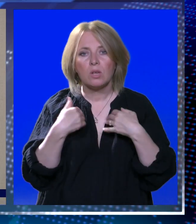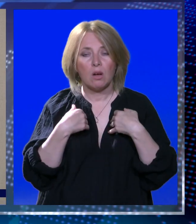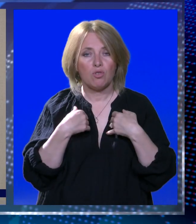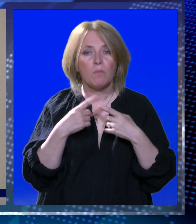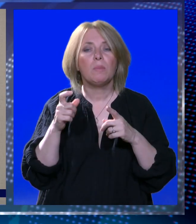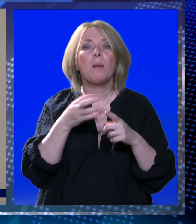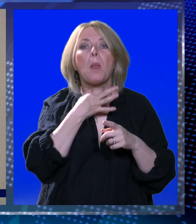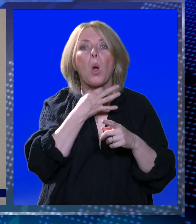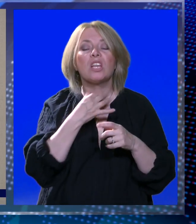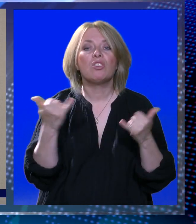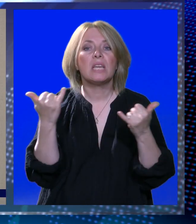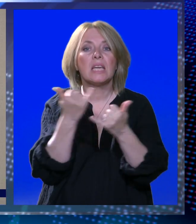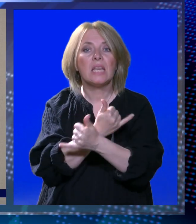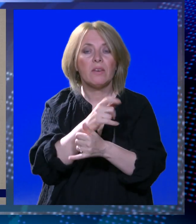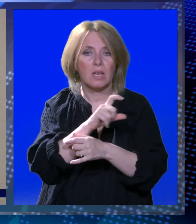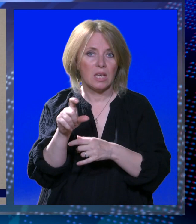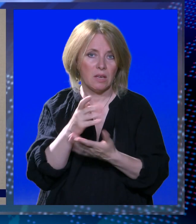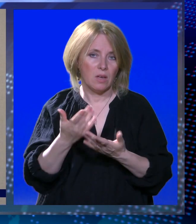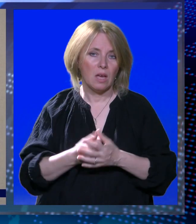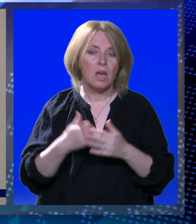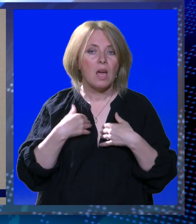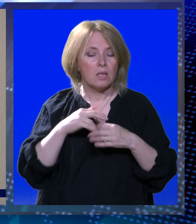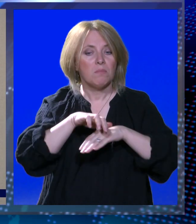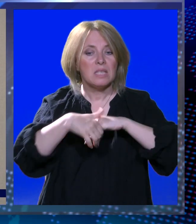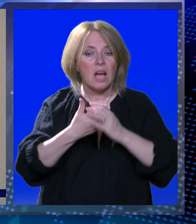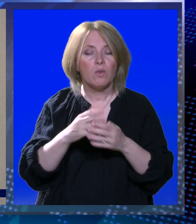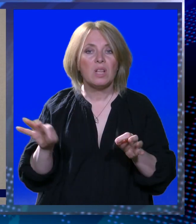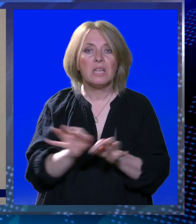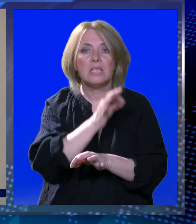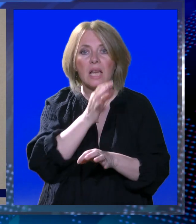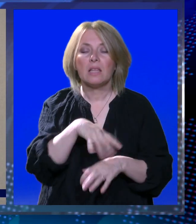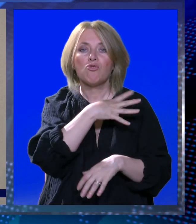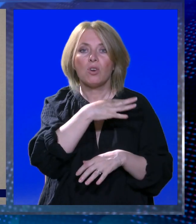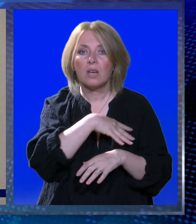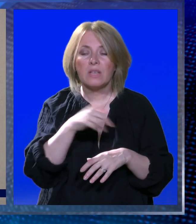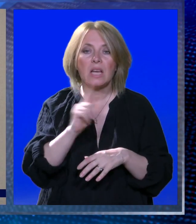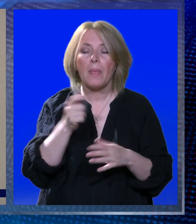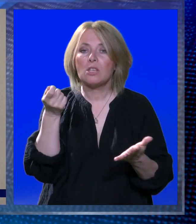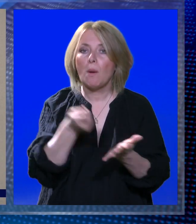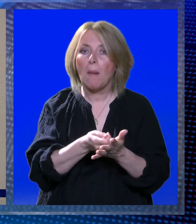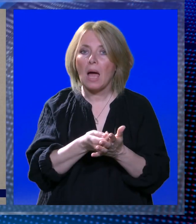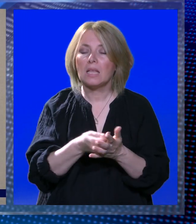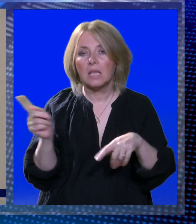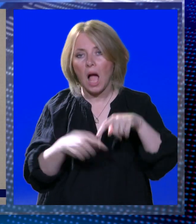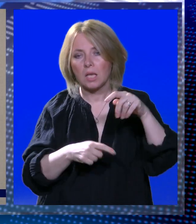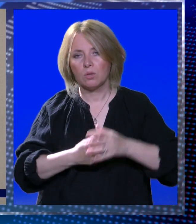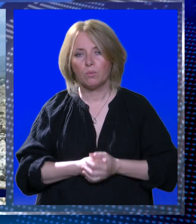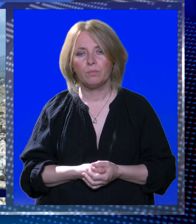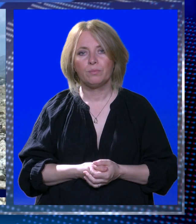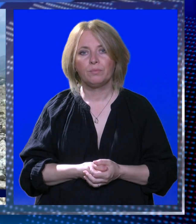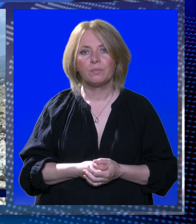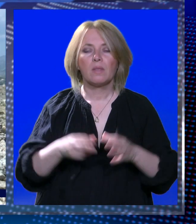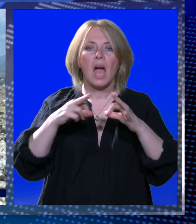kako ćemo biti proglašeni krivima. Dakle, ja sam zadovoljan i sretan što Republika Hrvatska neće platiti penale.